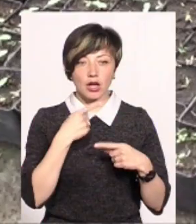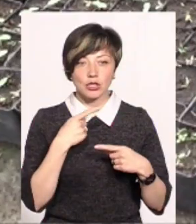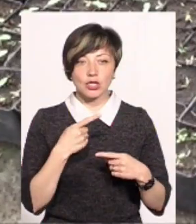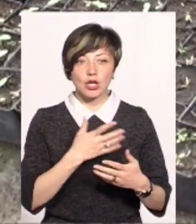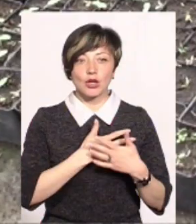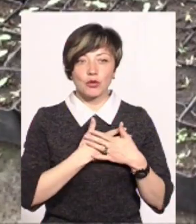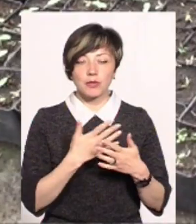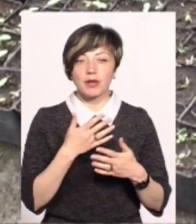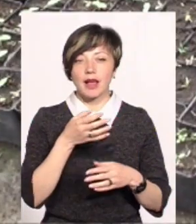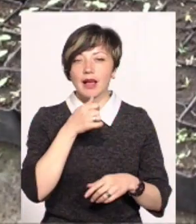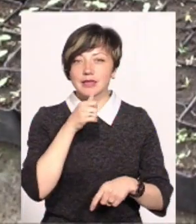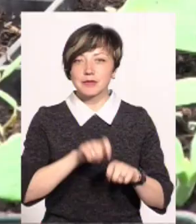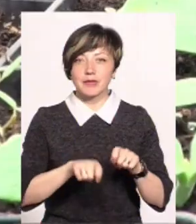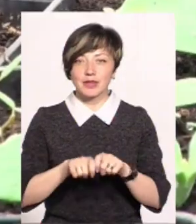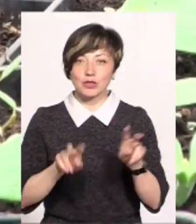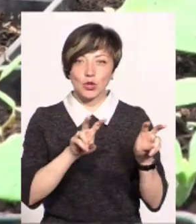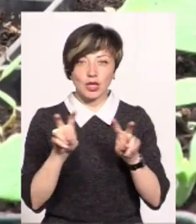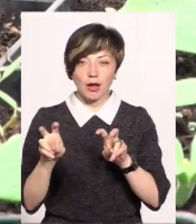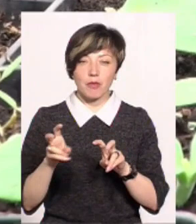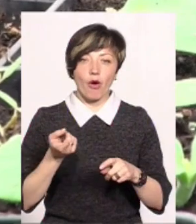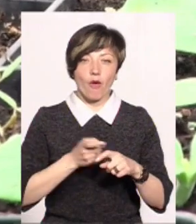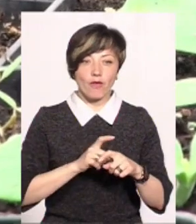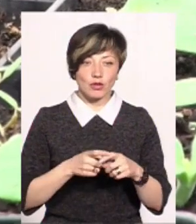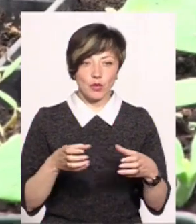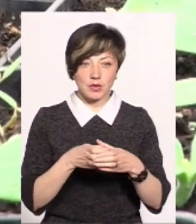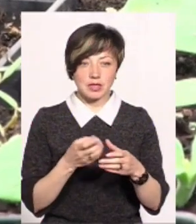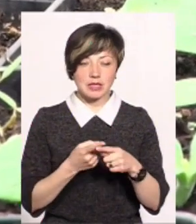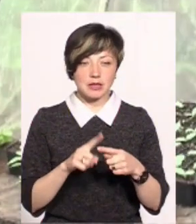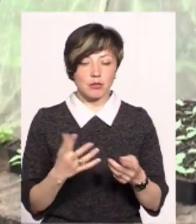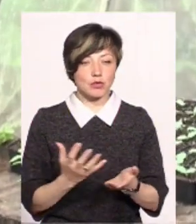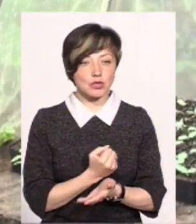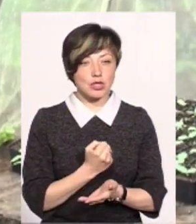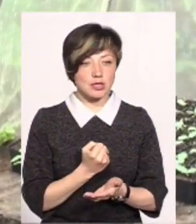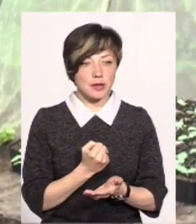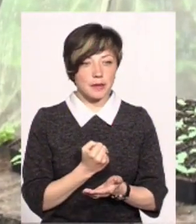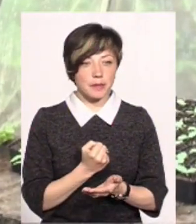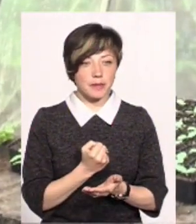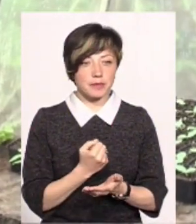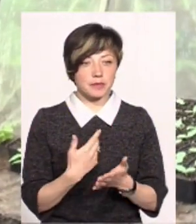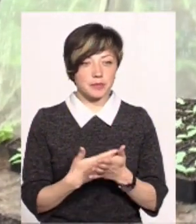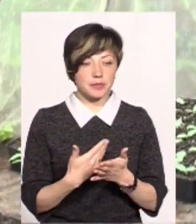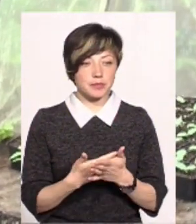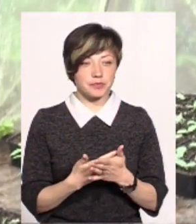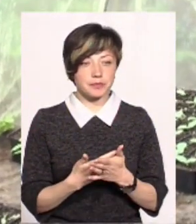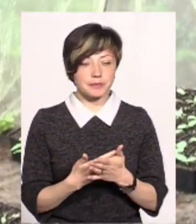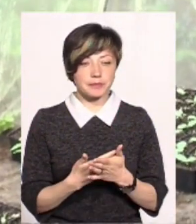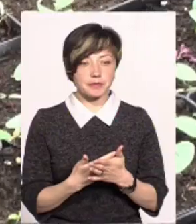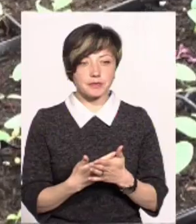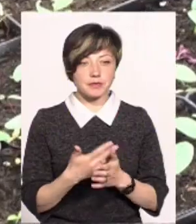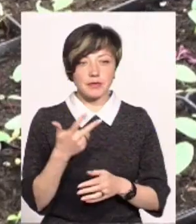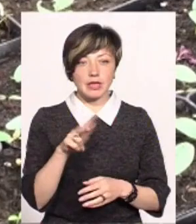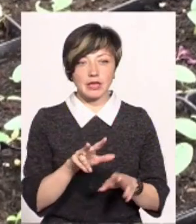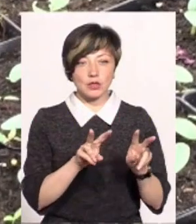любить експериментувати з сортами овочів. Брати овочеву групу – це виходить десь три